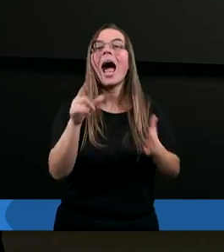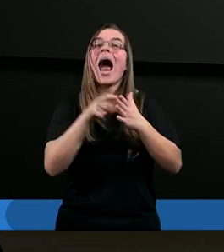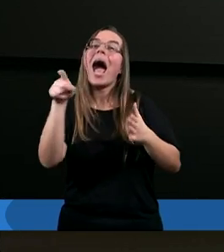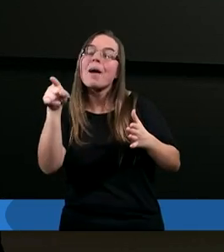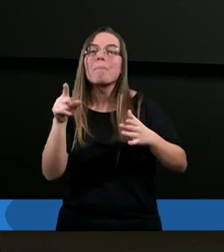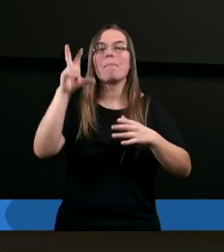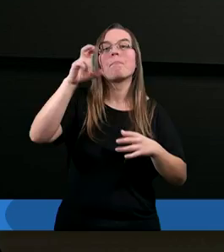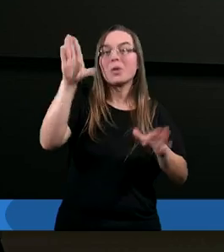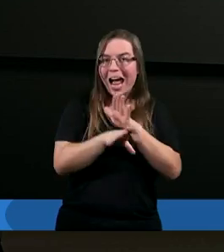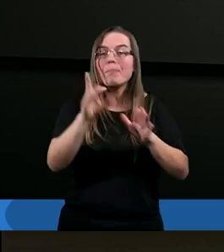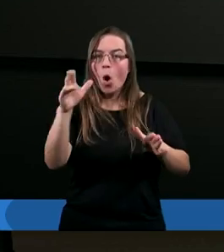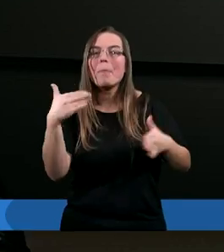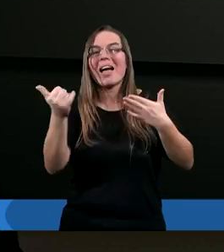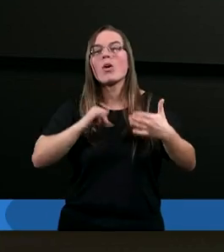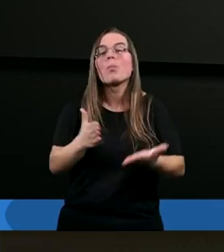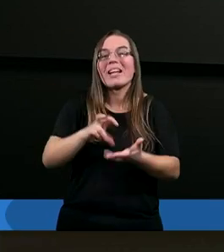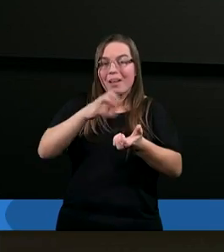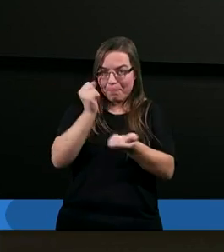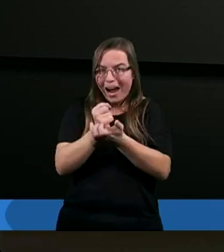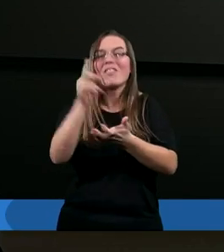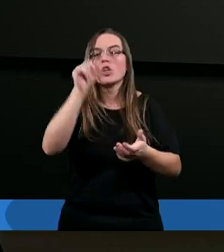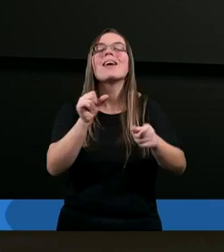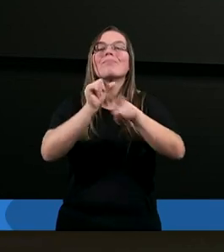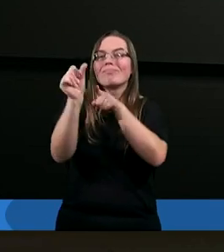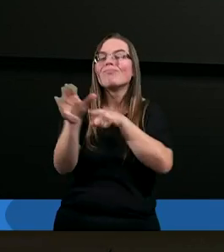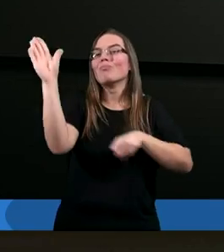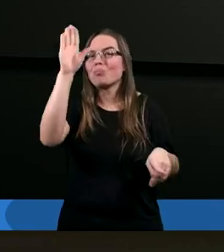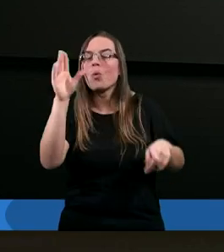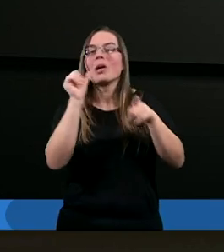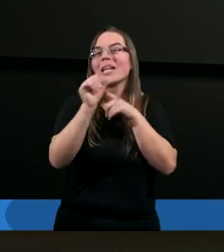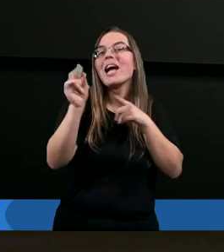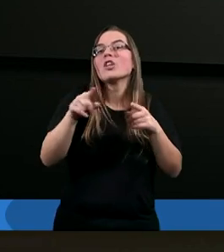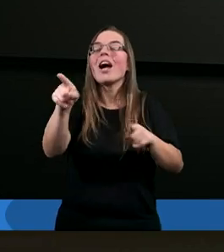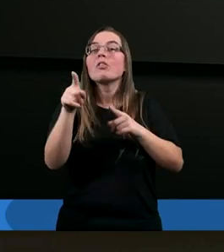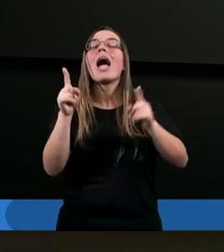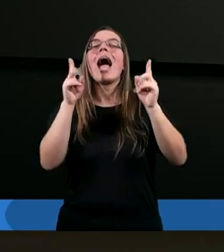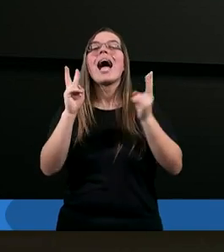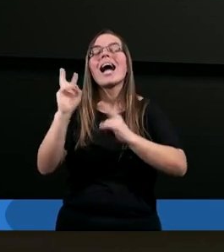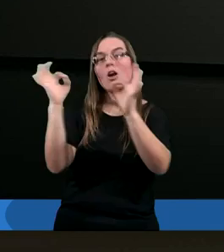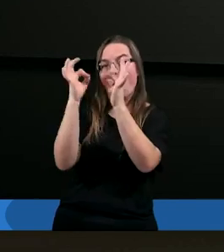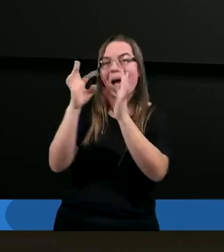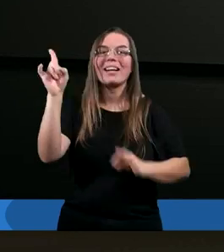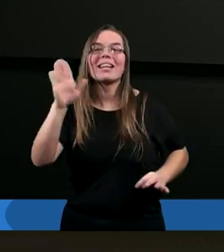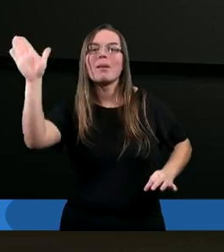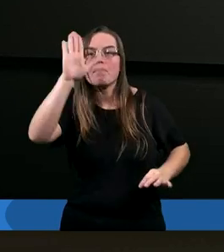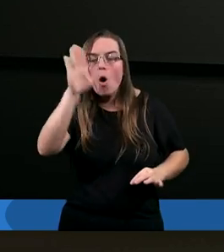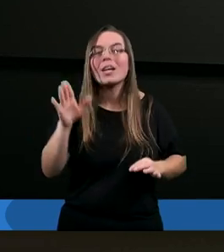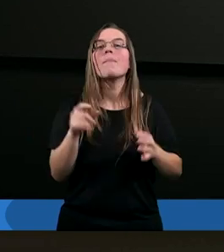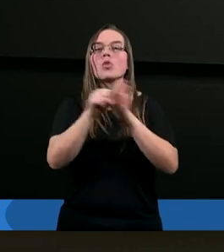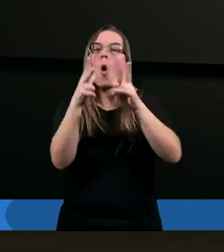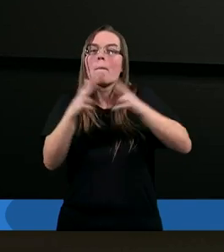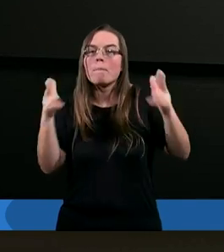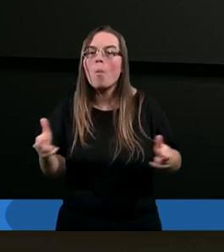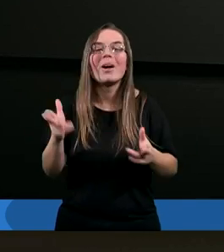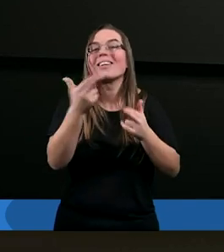przynajmniej zdawał sobie sprawę z tego, że wie, kim jest Bóg. I że te jego relacje z Bogiem, do momentu dopóki się te